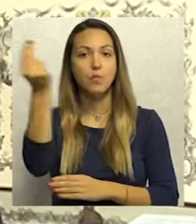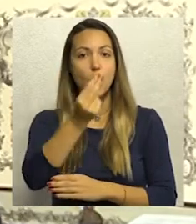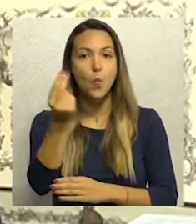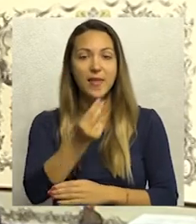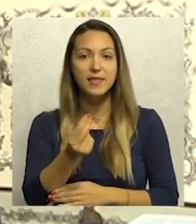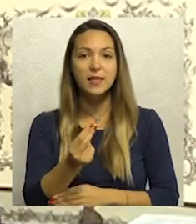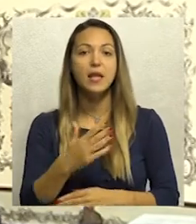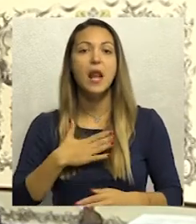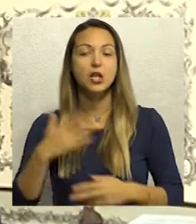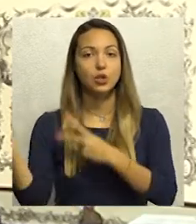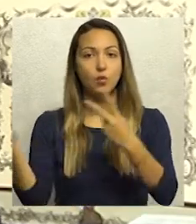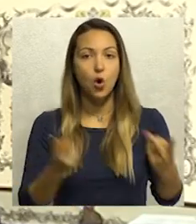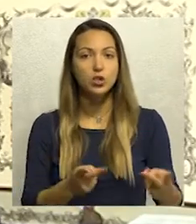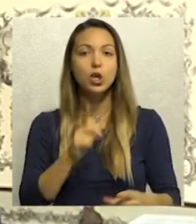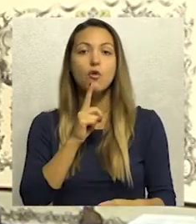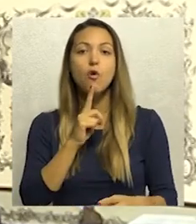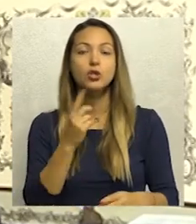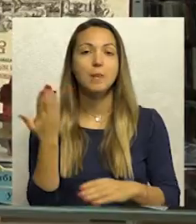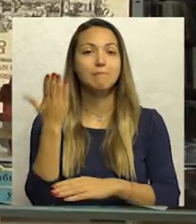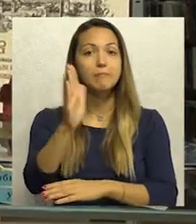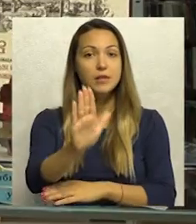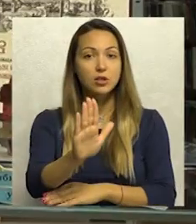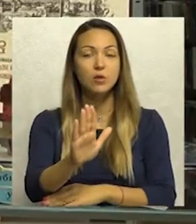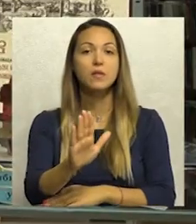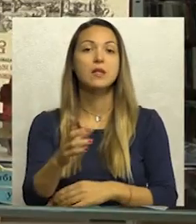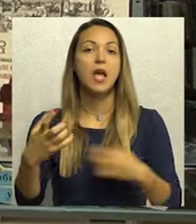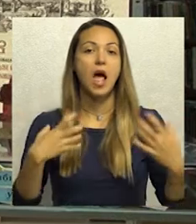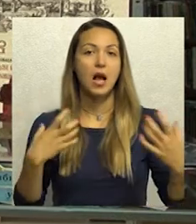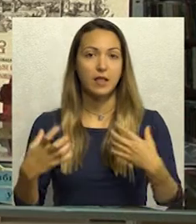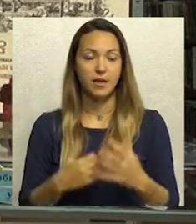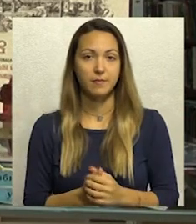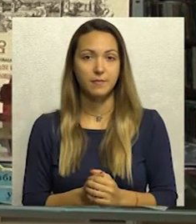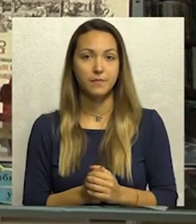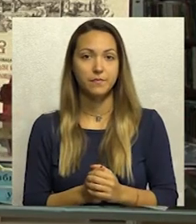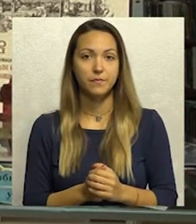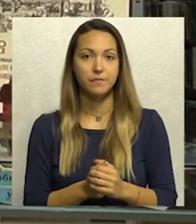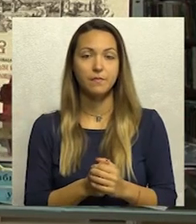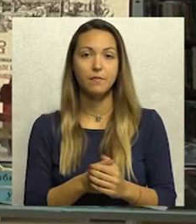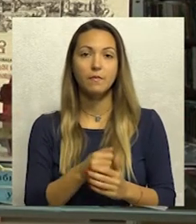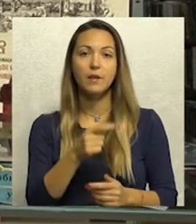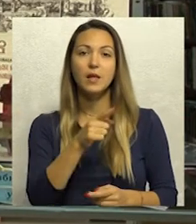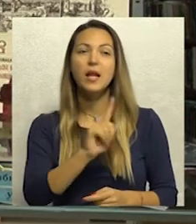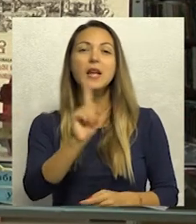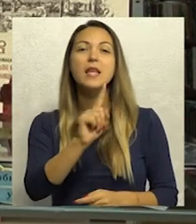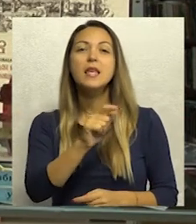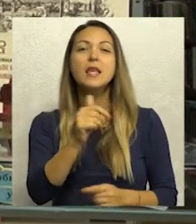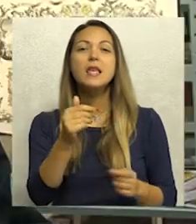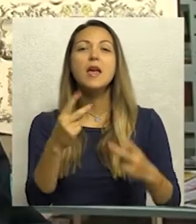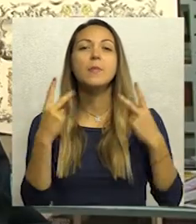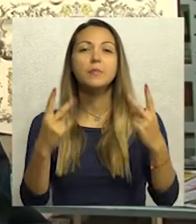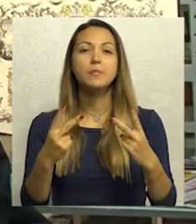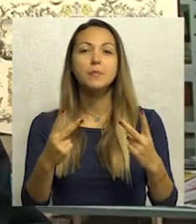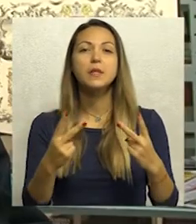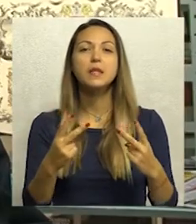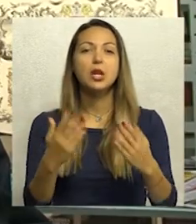gostima koji će prisustovati toj Svečane akademiji. Stvar je tu veoma bitna, nije bitna sama čitaonice godišće, ima i starijih